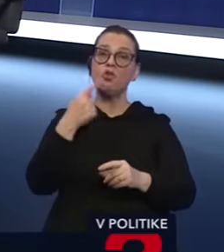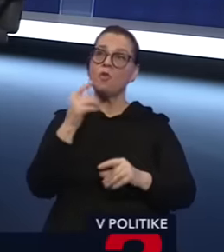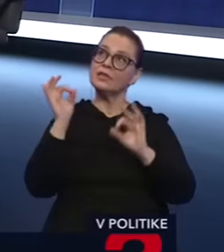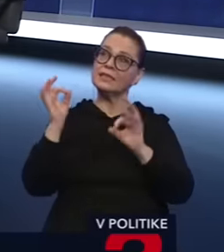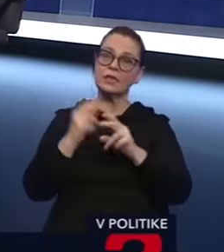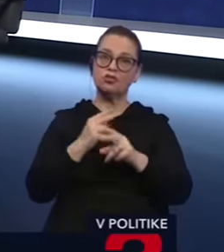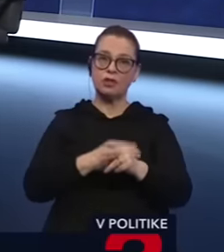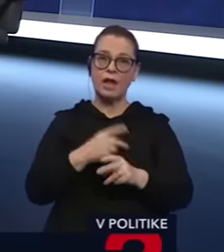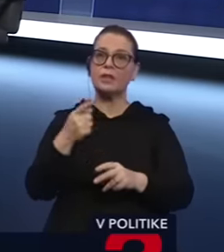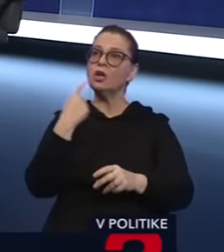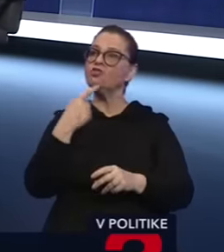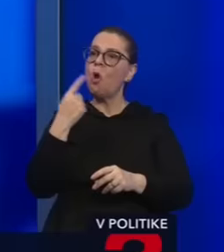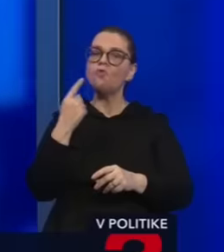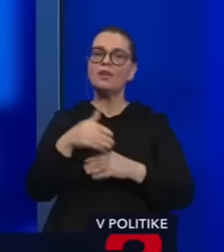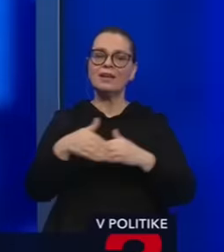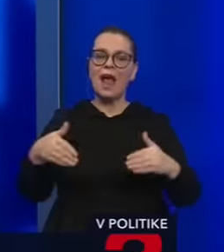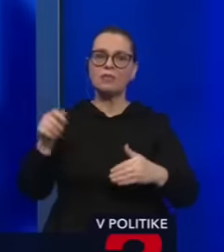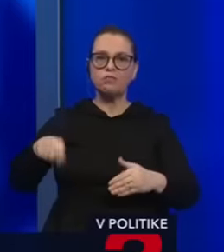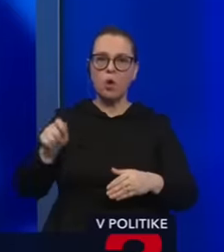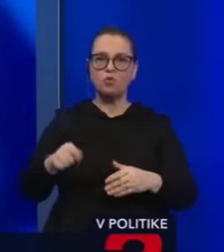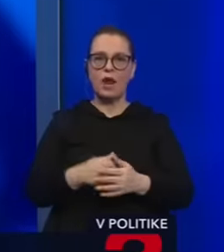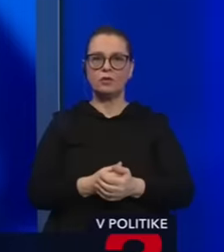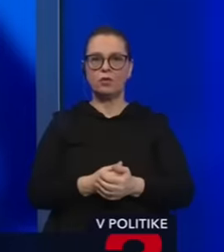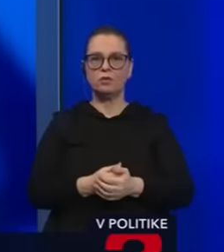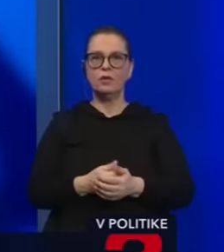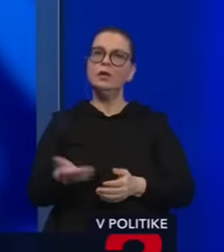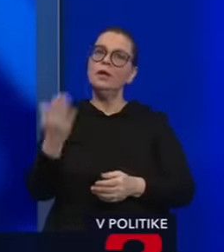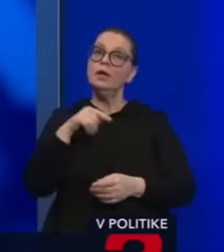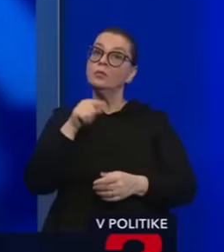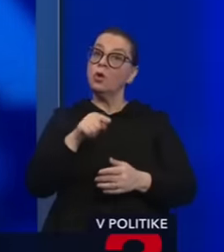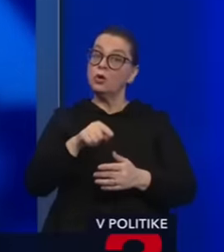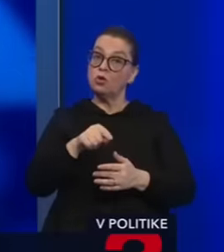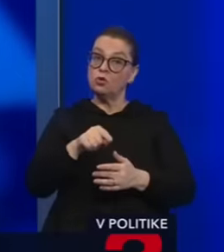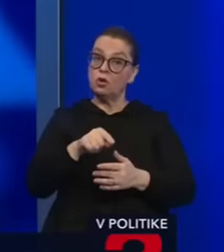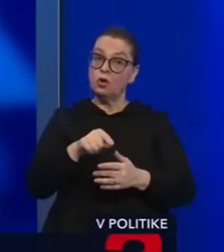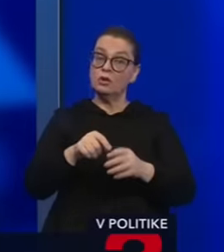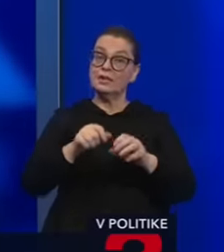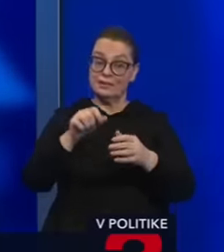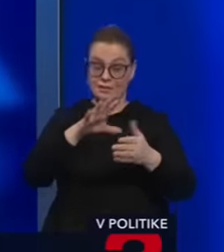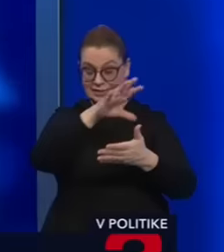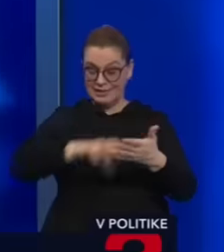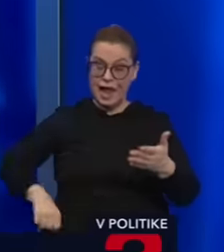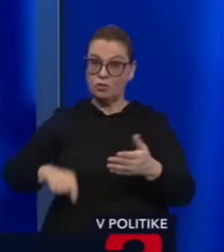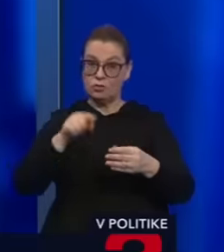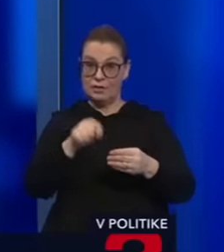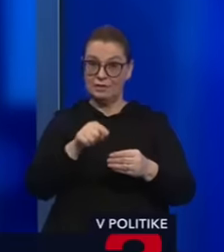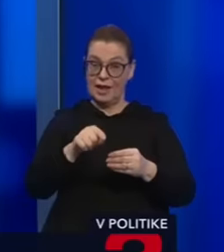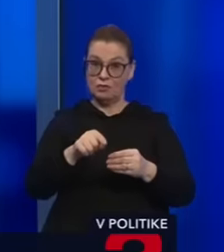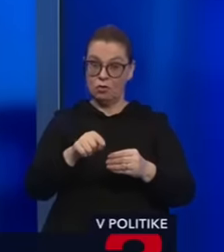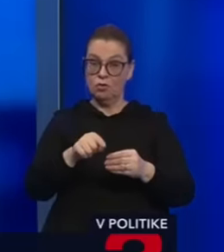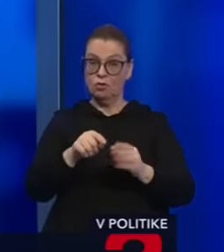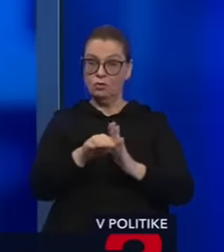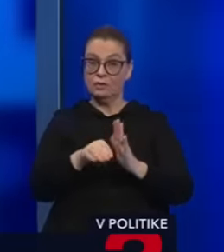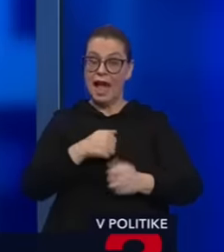štát, poďme do toho, čo nám hovorí rada prokurátorov. Poďme toto stiahnuť, stiahnite ten paškvil, dajte to do riadného